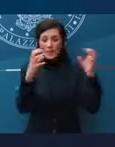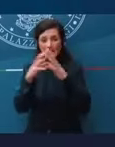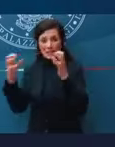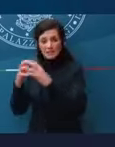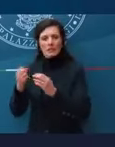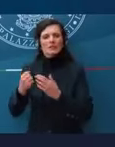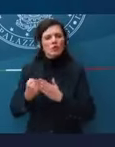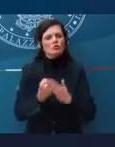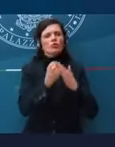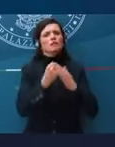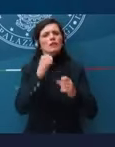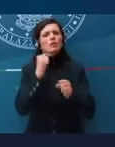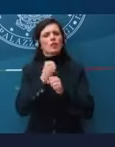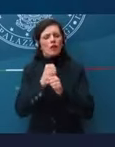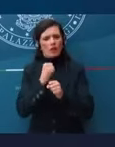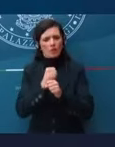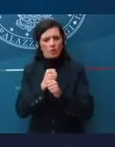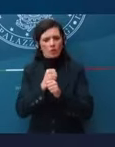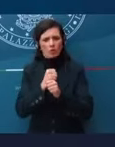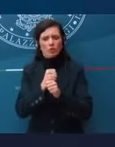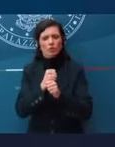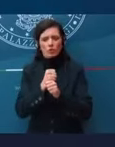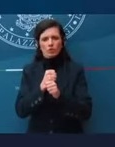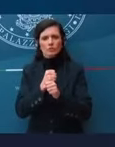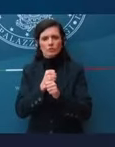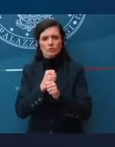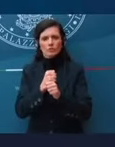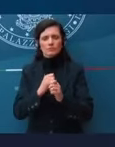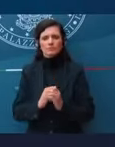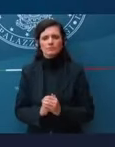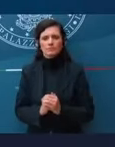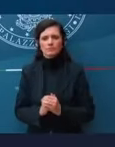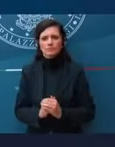e la lotta contro la povertà.